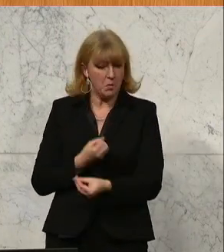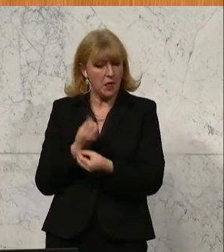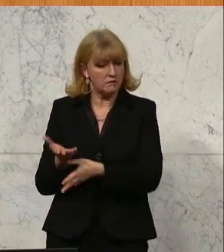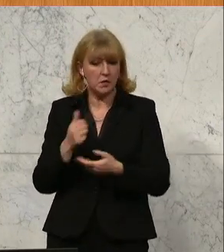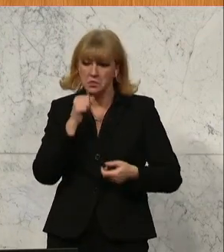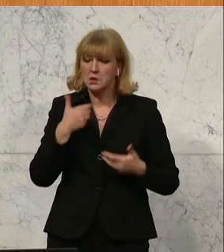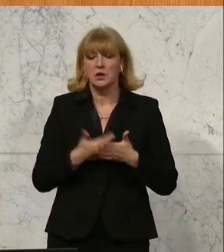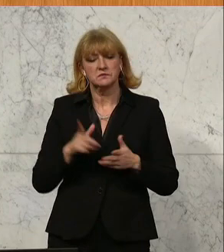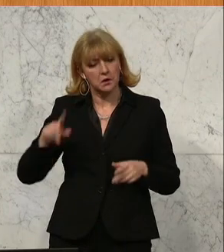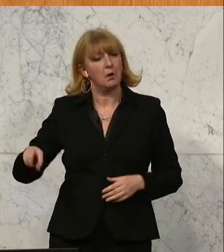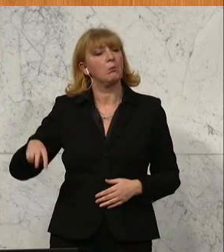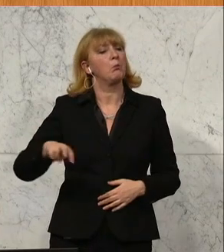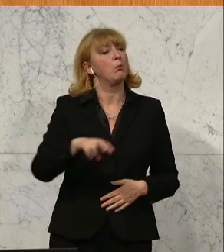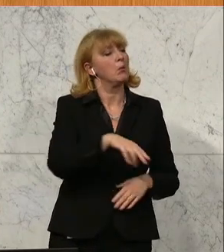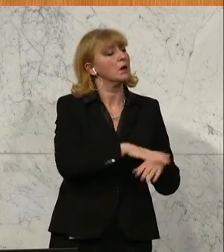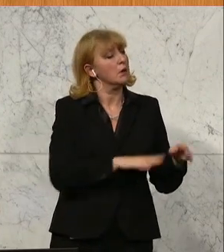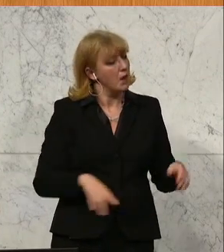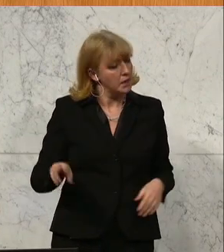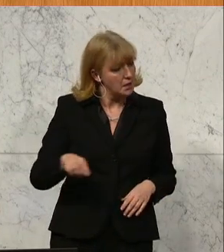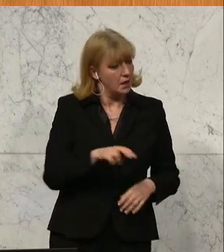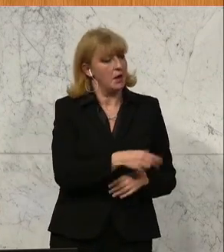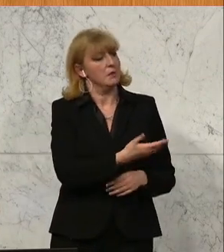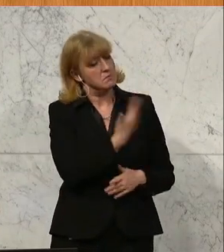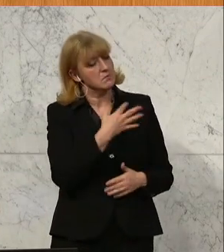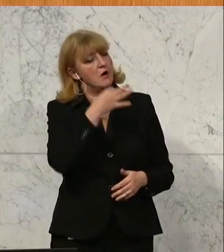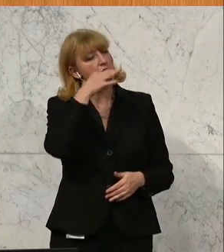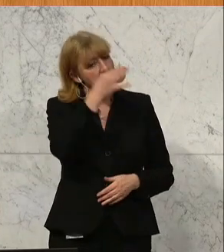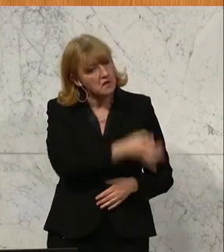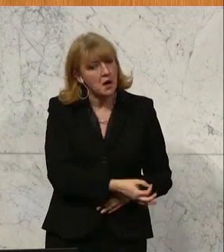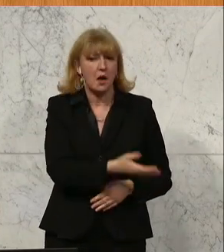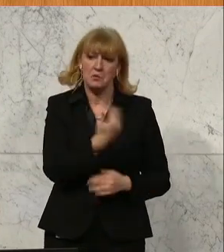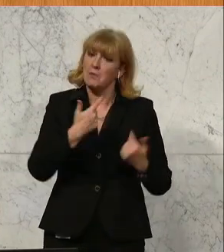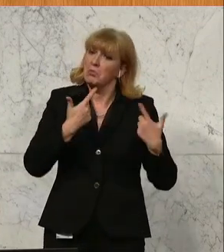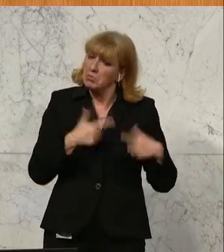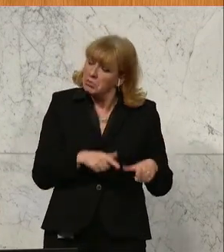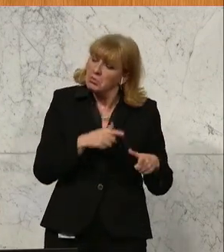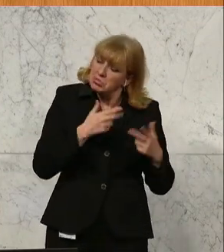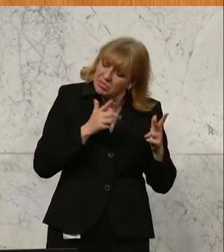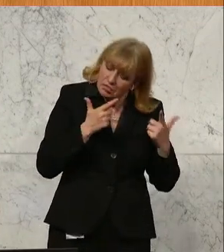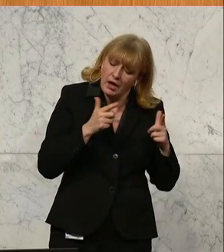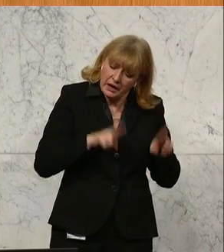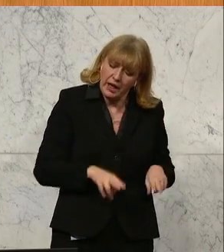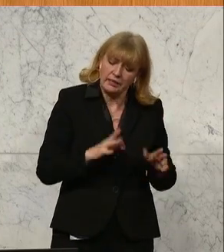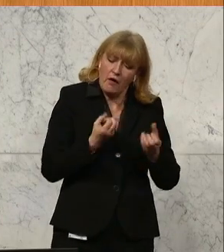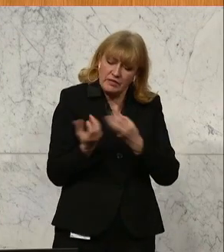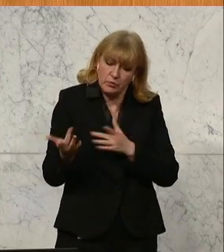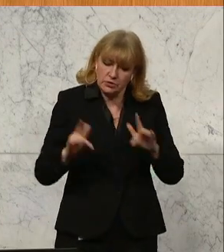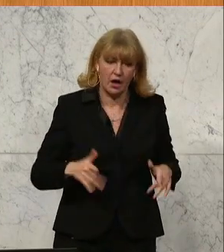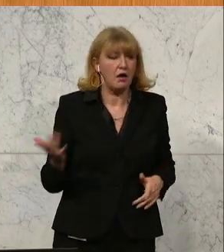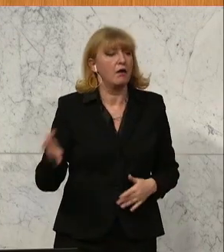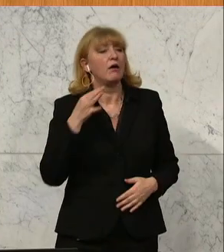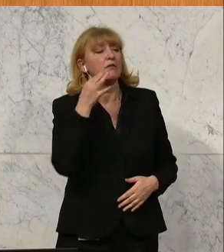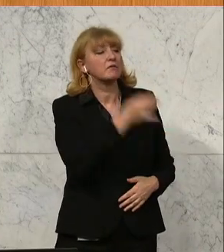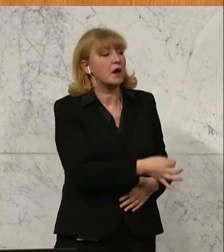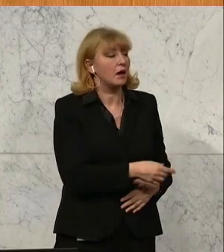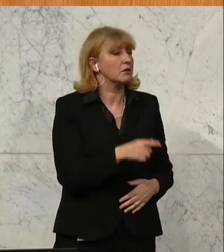sind deswegen zur Gemeinde gegangen und haben die Möglichkeit, anzufragen. Haben das Recht auf Information, gehen dorthin, fragen nach und Ihnen